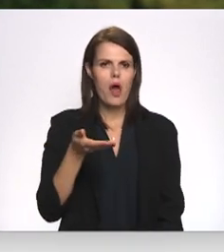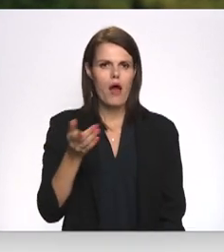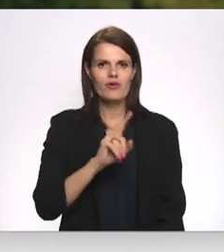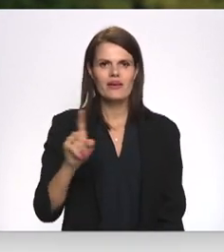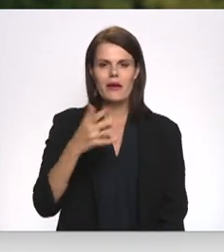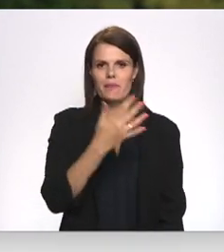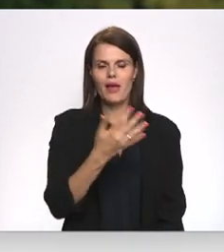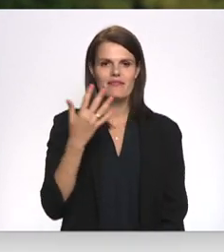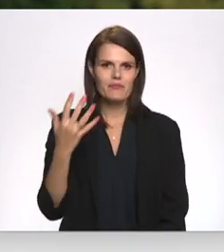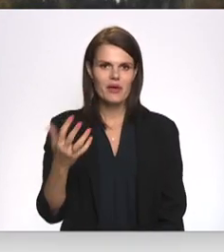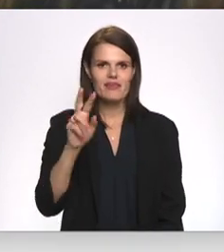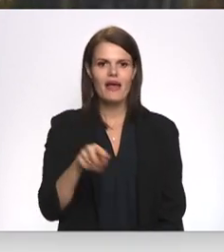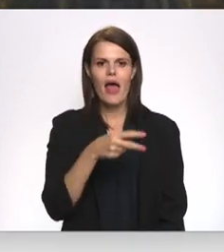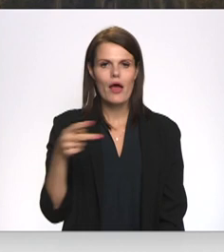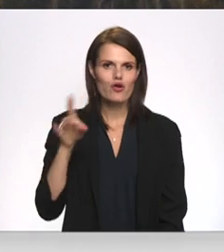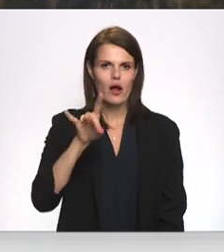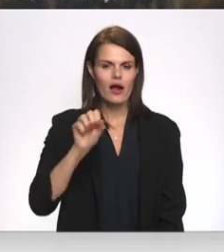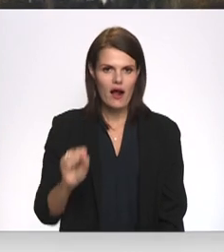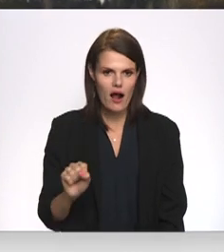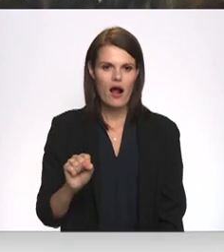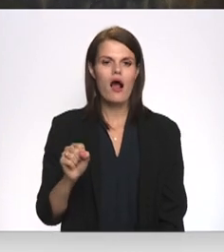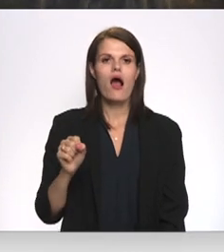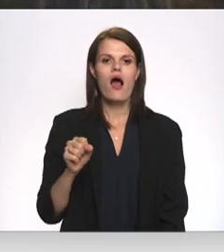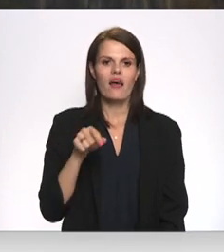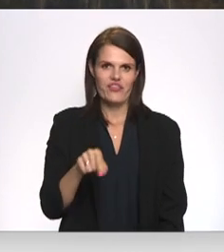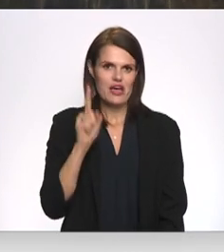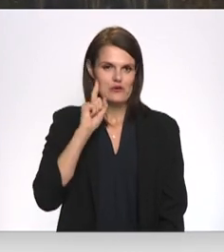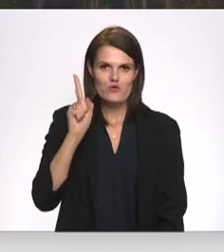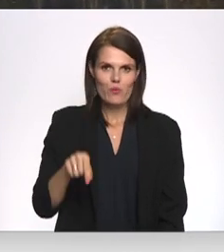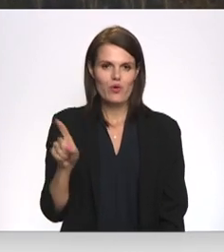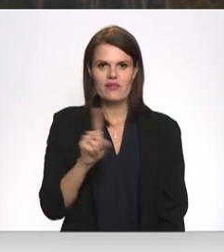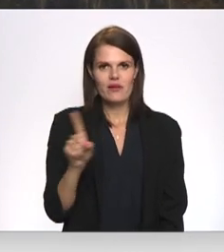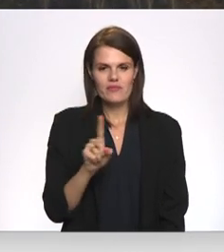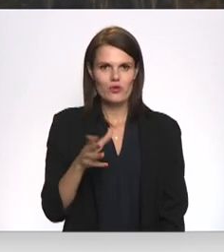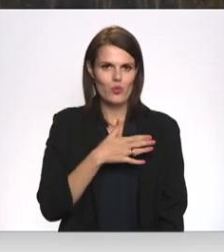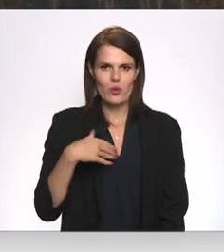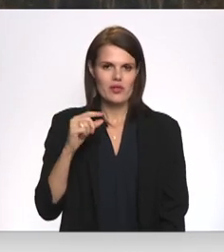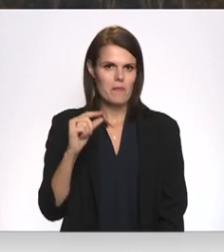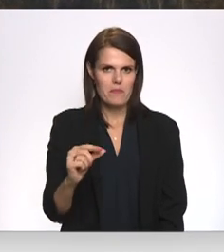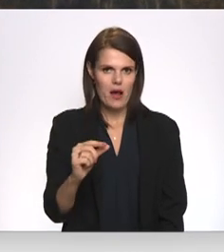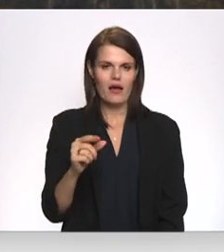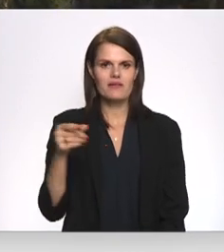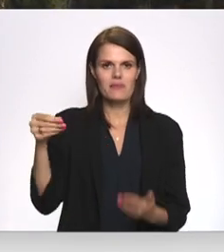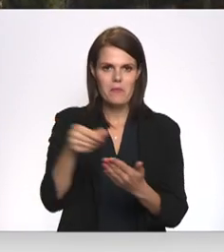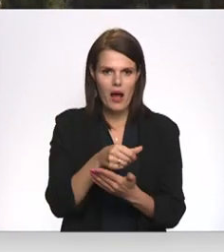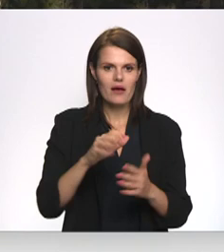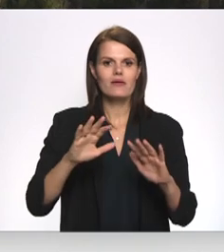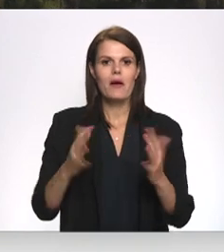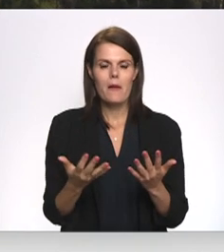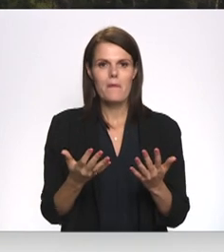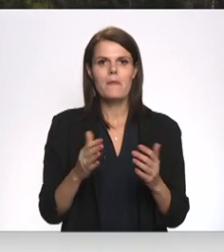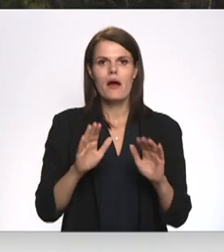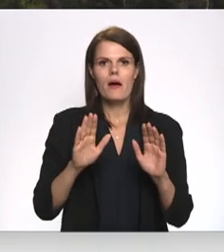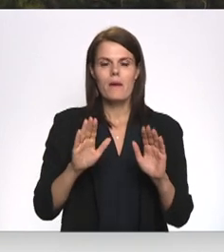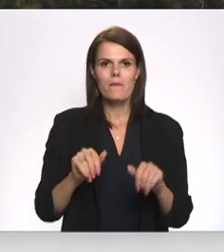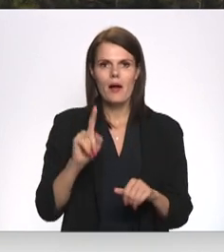55 eiro par hektāru. Tas, protams, ir samērā maz tas maksājums. Toties par pirmo